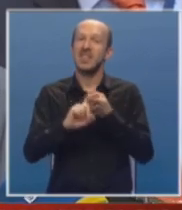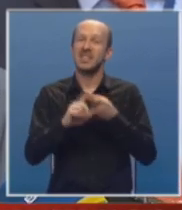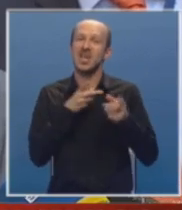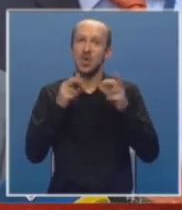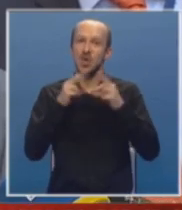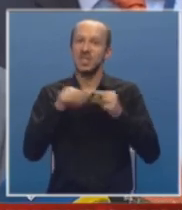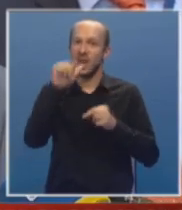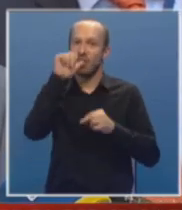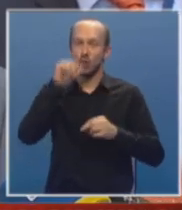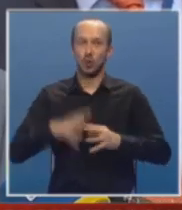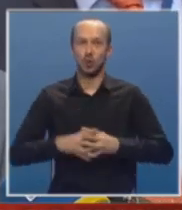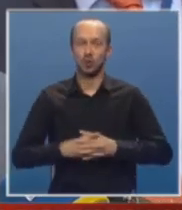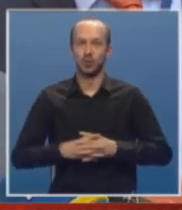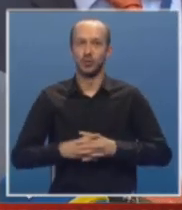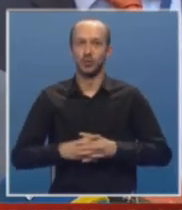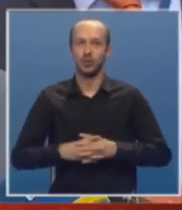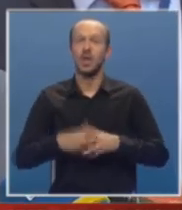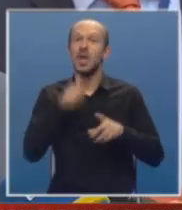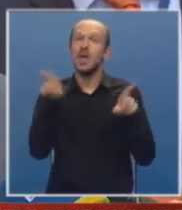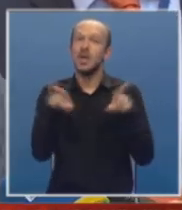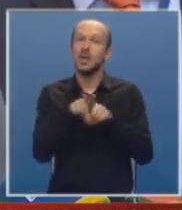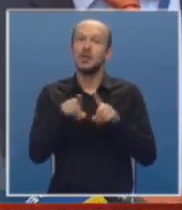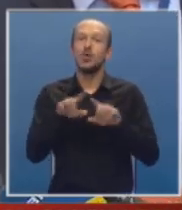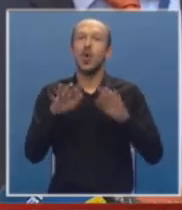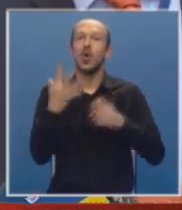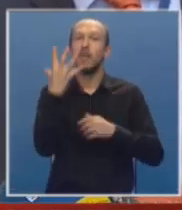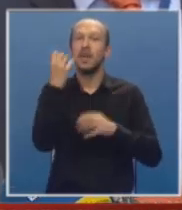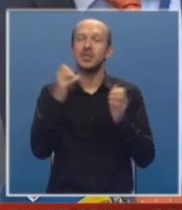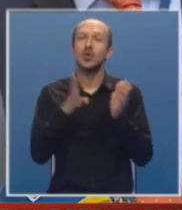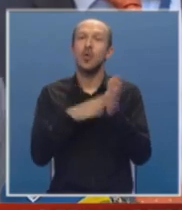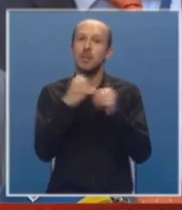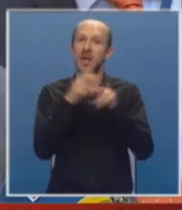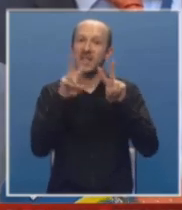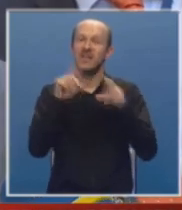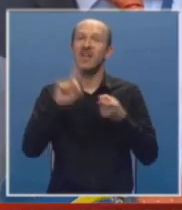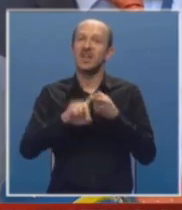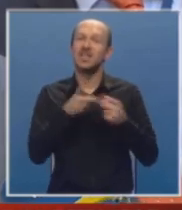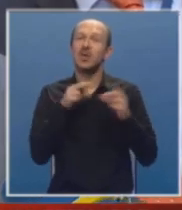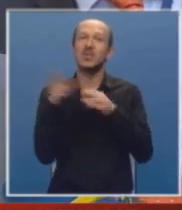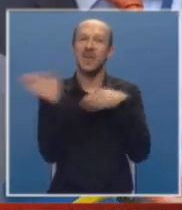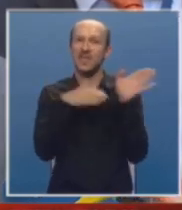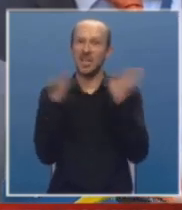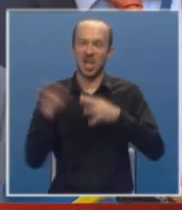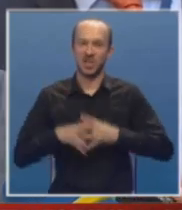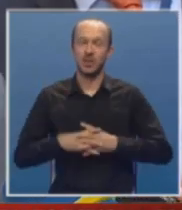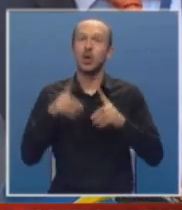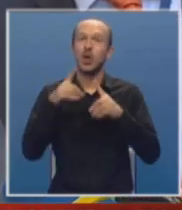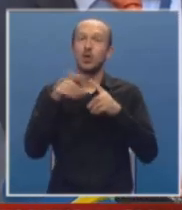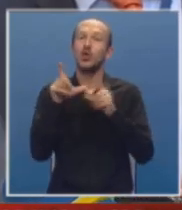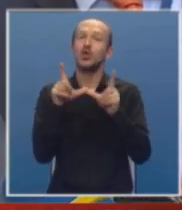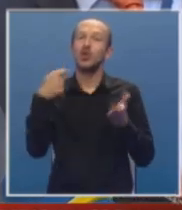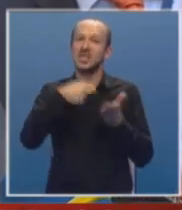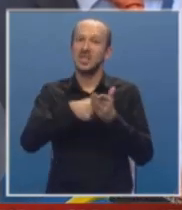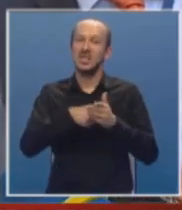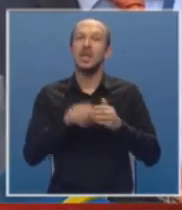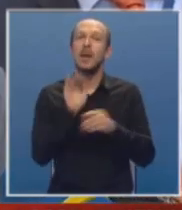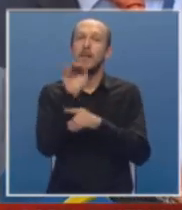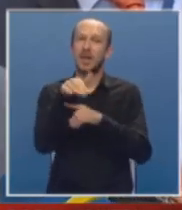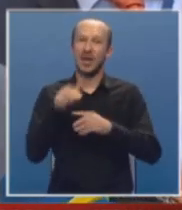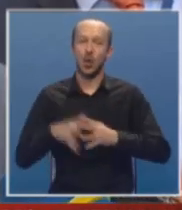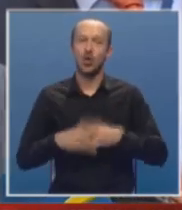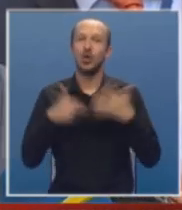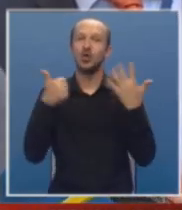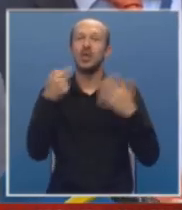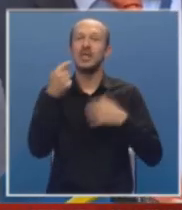vodu i isto tako negdje oko 500 MW vezano za vjetan. To su investicije negdje preko